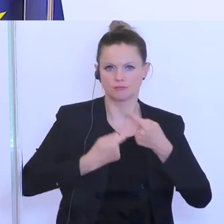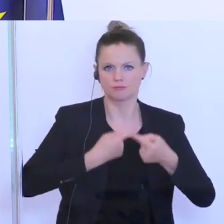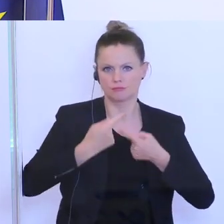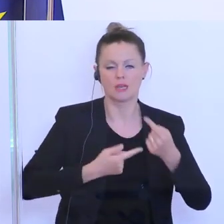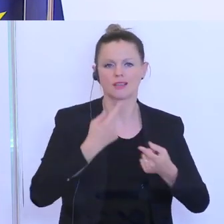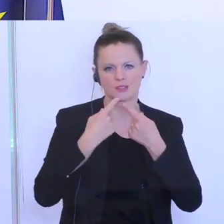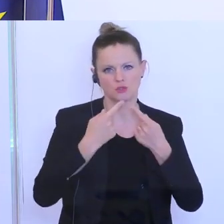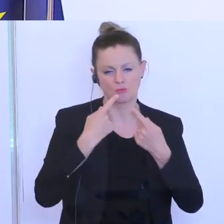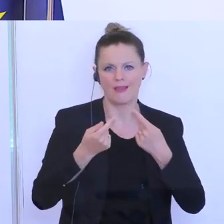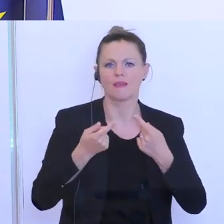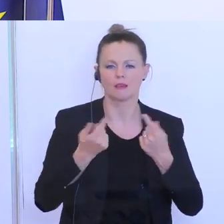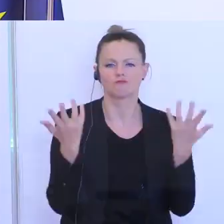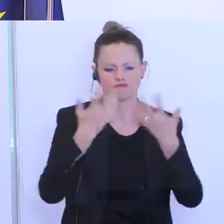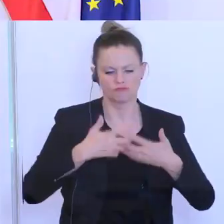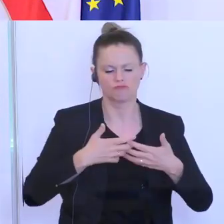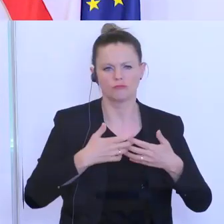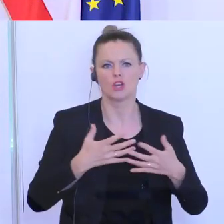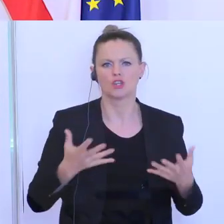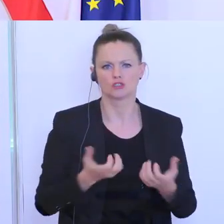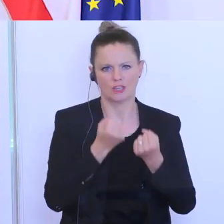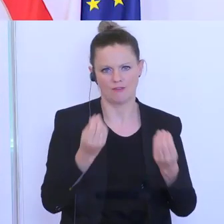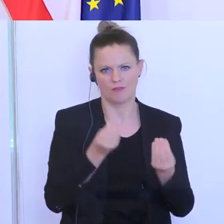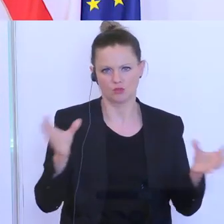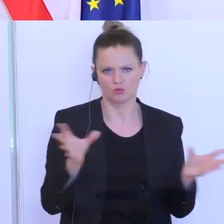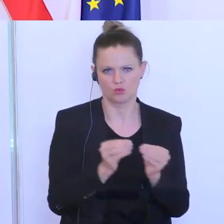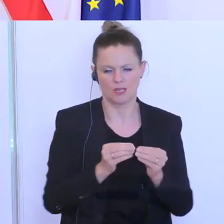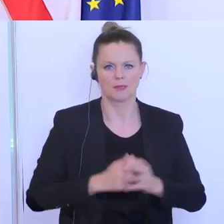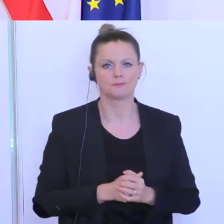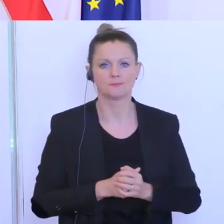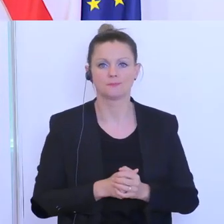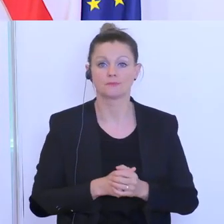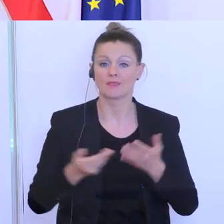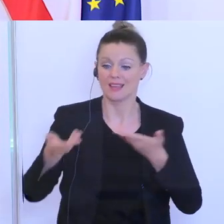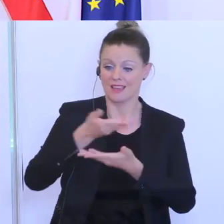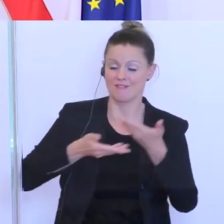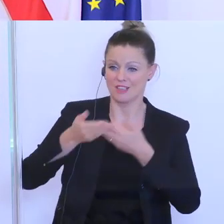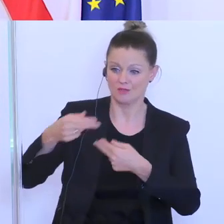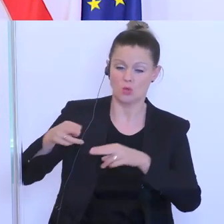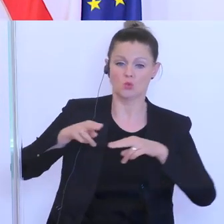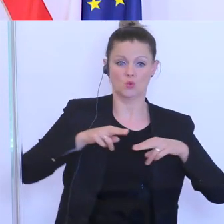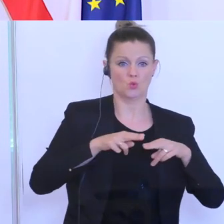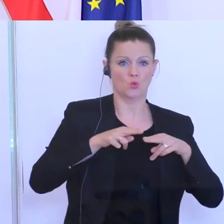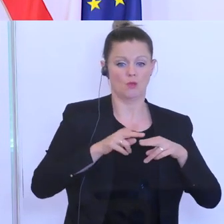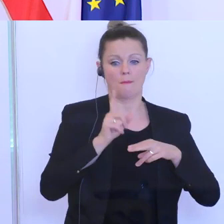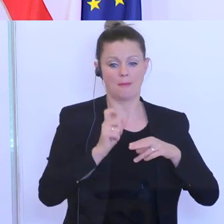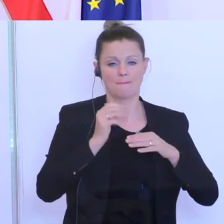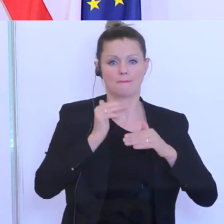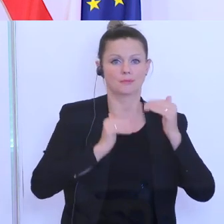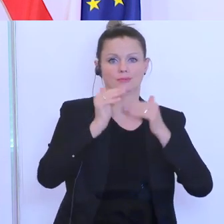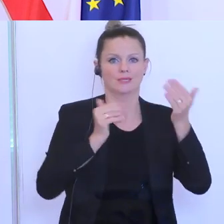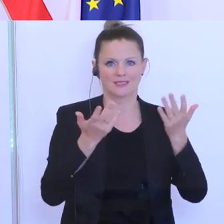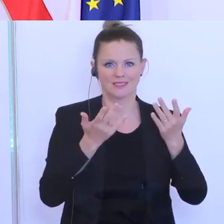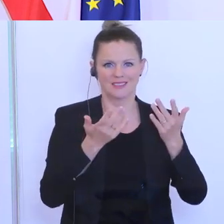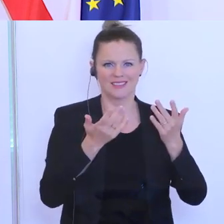etwas Gemeinsames zustande bringen können. Ich glaube, man über ein Comeback der Wirtschaft spricht. Comeback bedeutet ja, dorthin zurückzukommen, wo wir vor